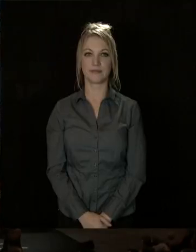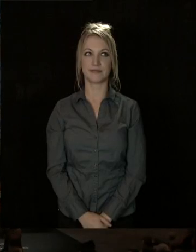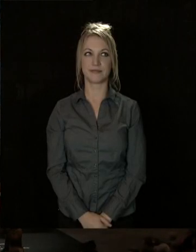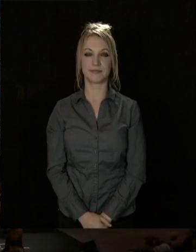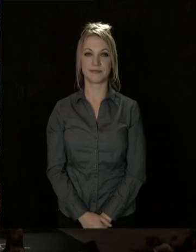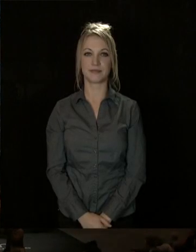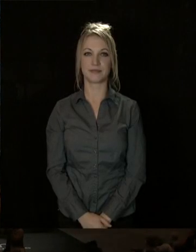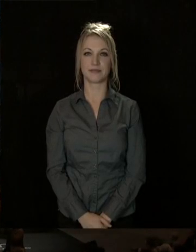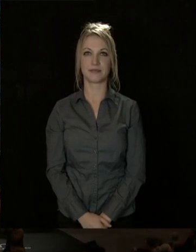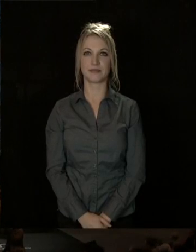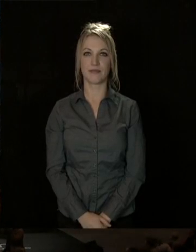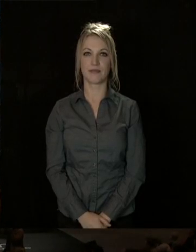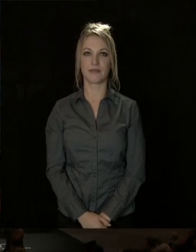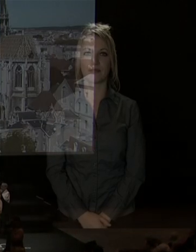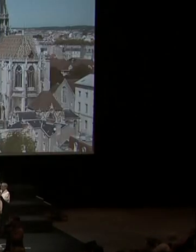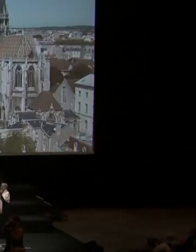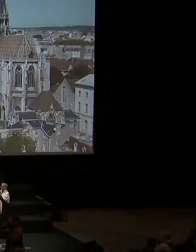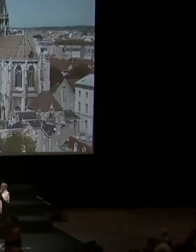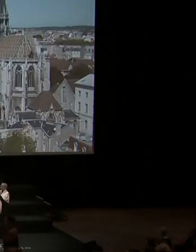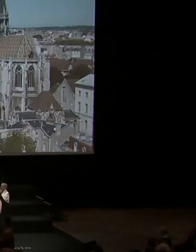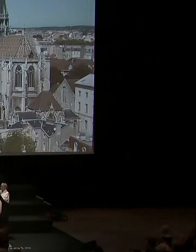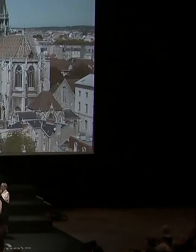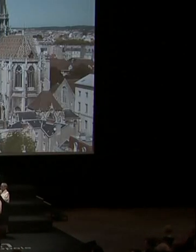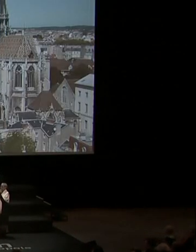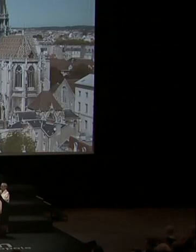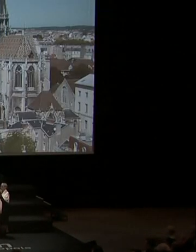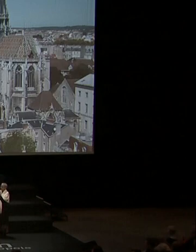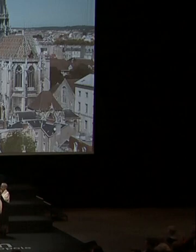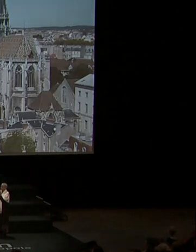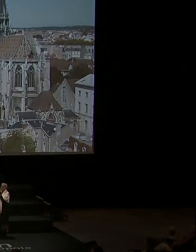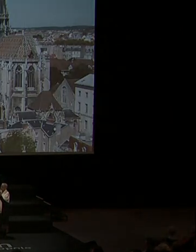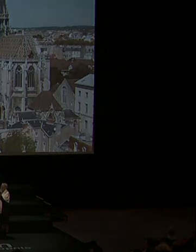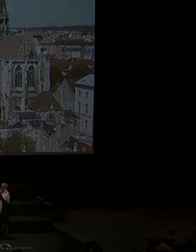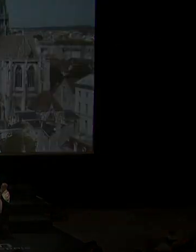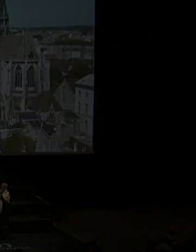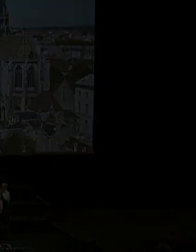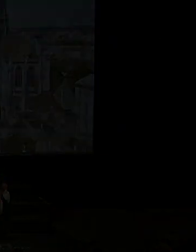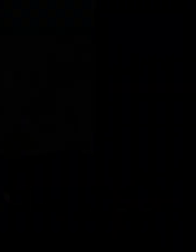Applaudissements Sous-titrage ST' 501 Sous-titrage 501-titrage